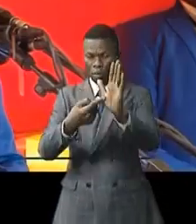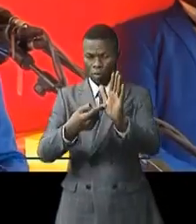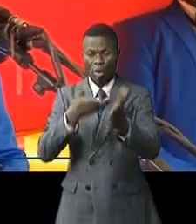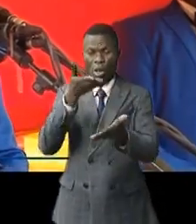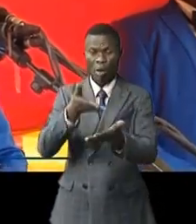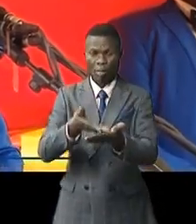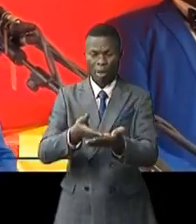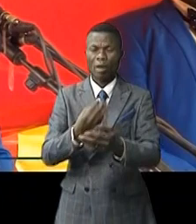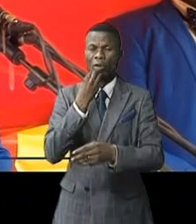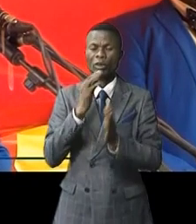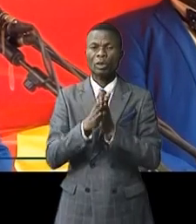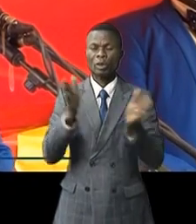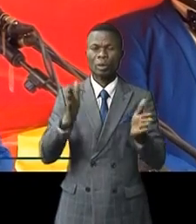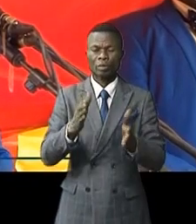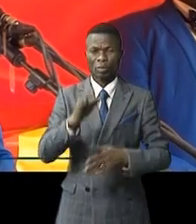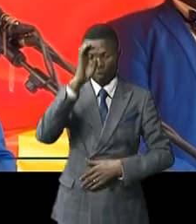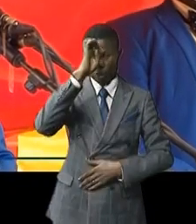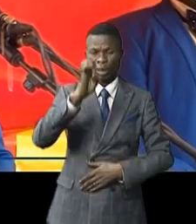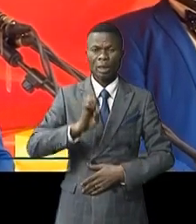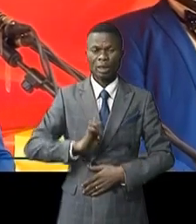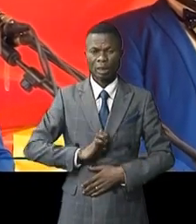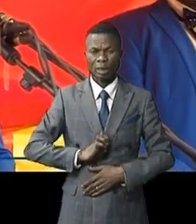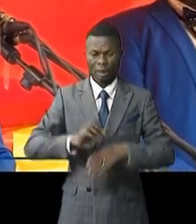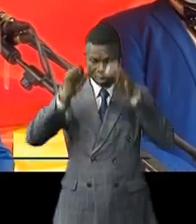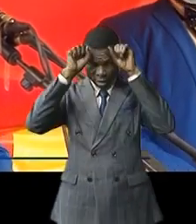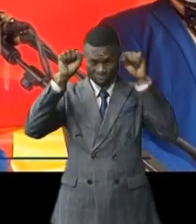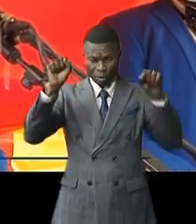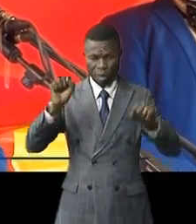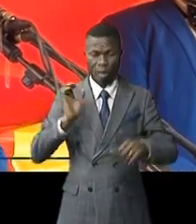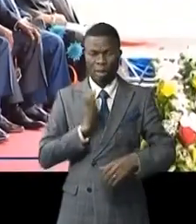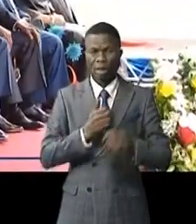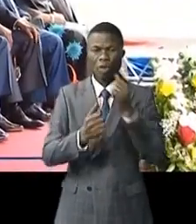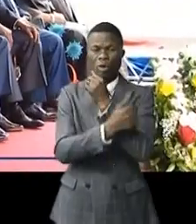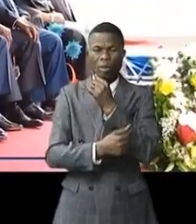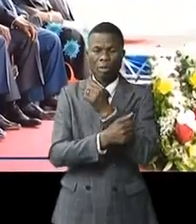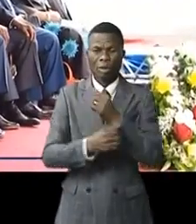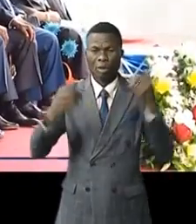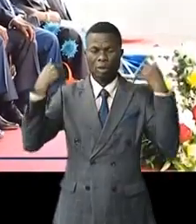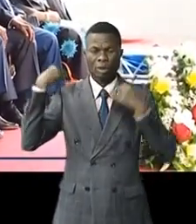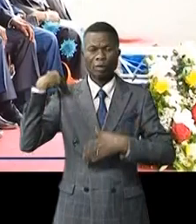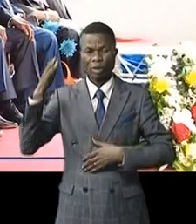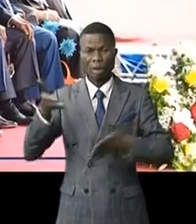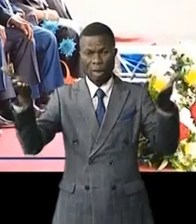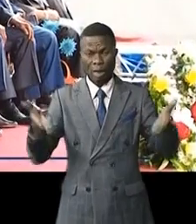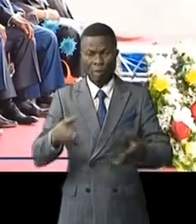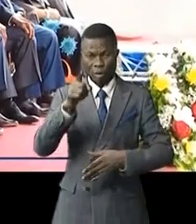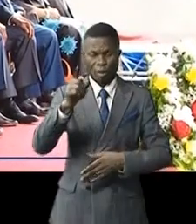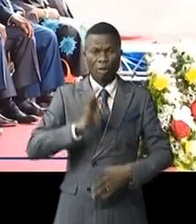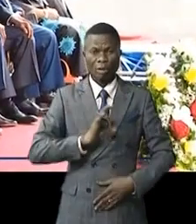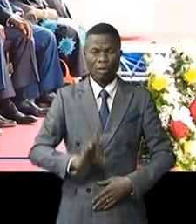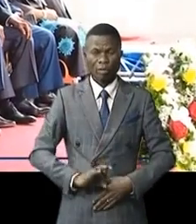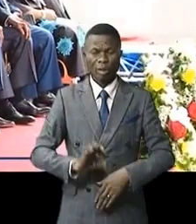générale des finances. Excellences, M. le Président de la République, chef de l'État, votre présence enseignée